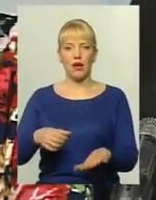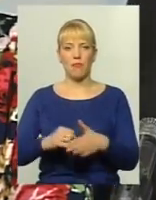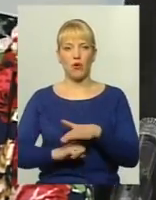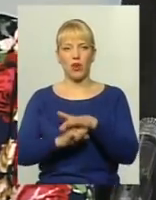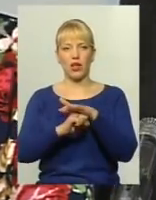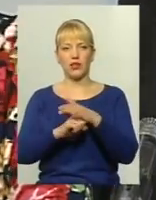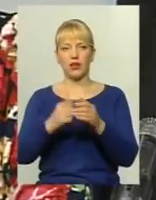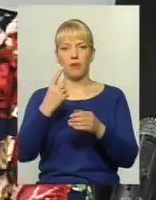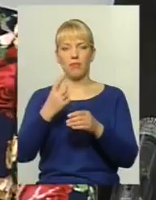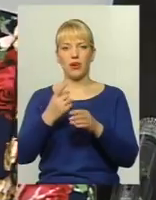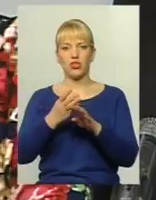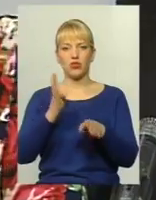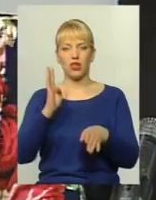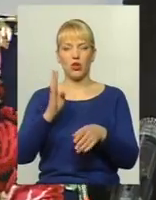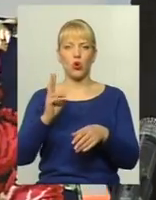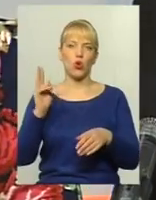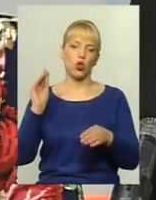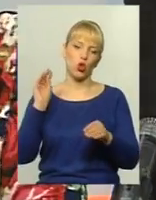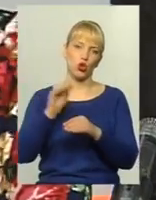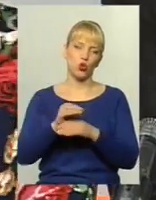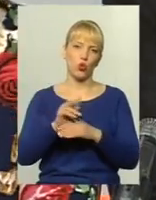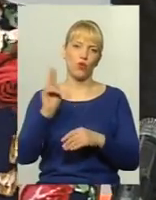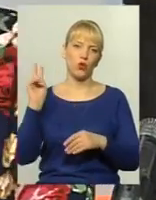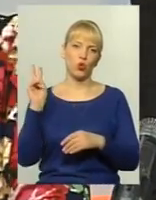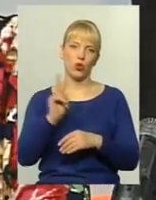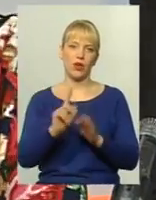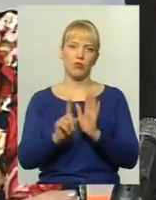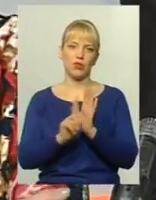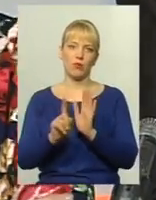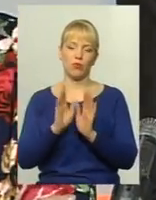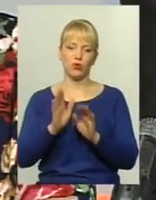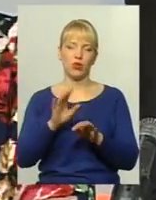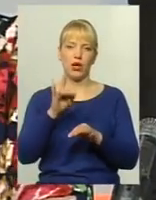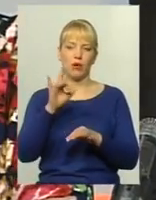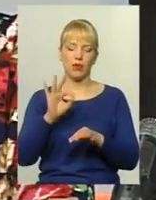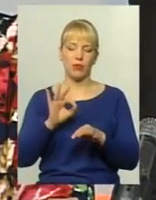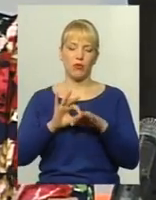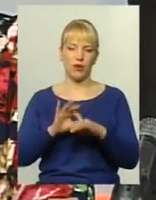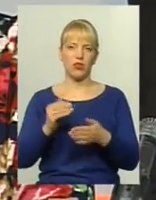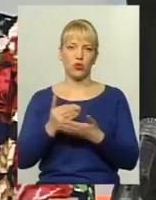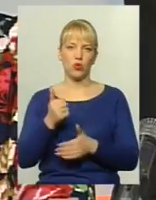чергу розставлялися тролейбусні маршрути. Додаткові тролейбусні маршрути будуть у нас при проведенні нового конкурсу.